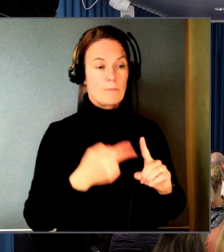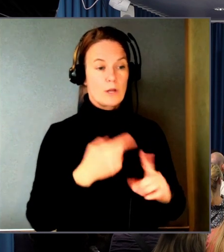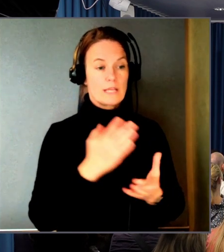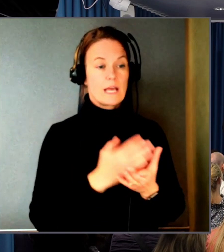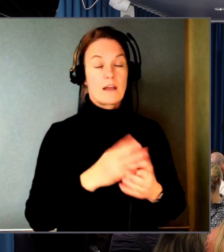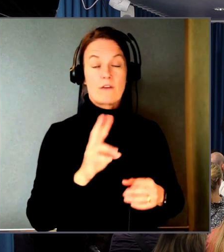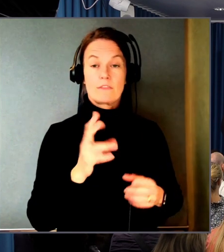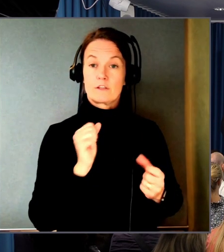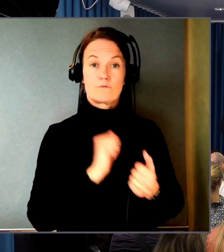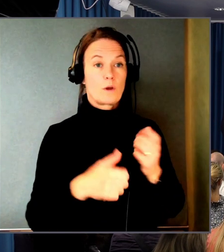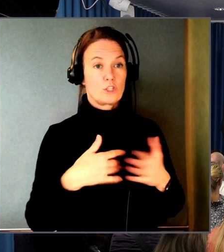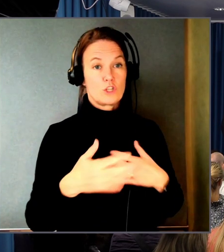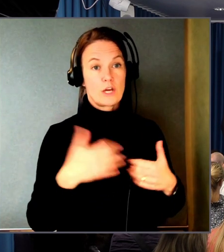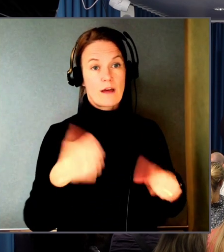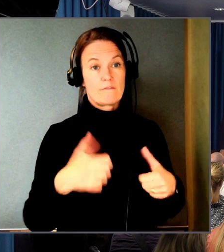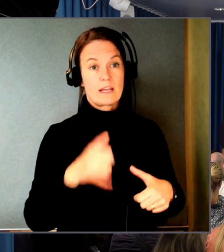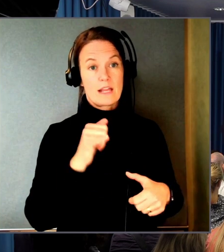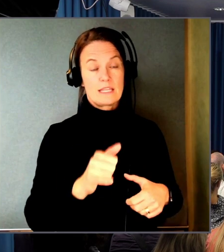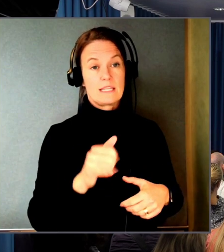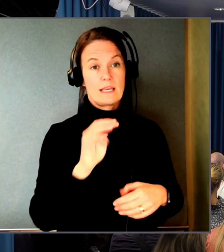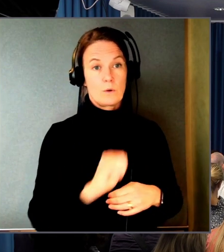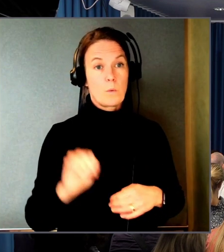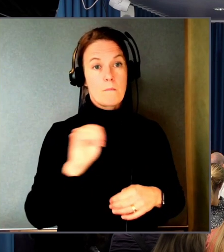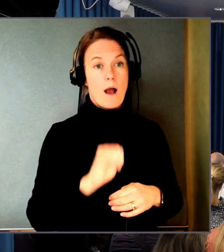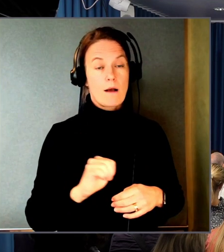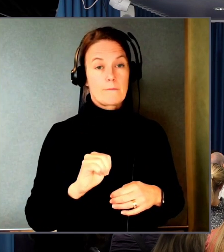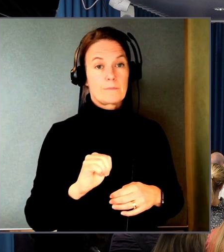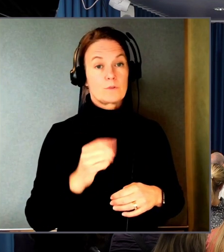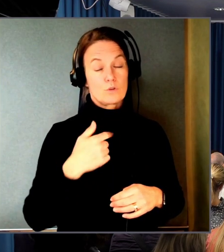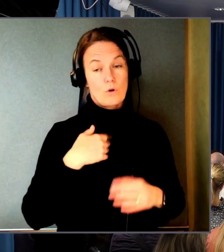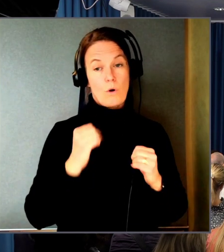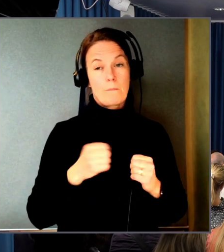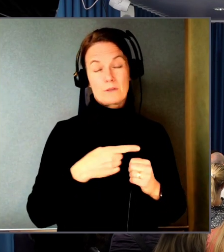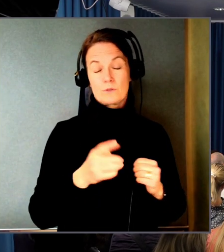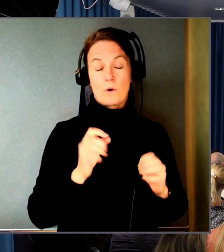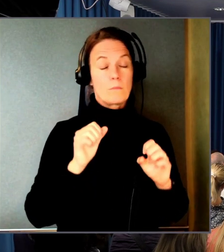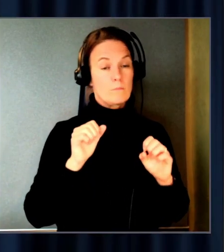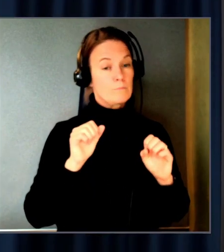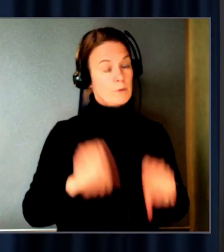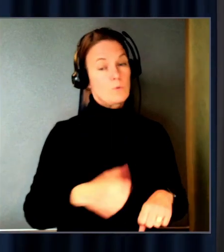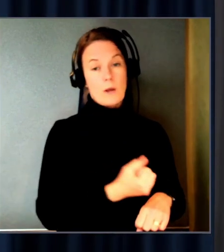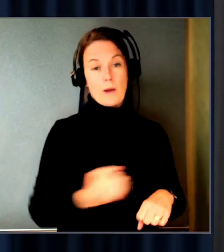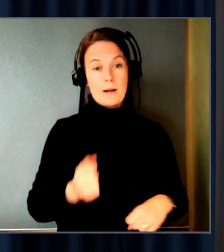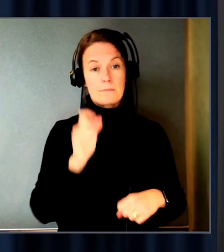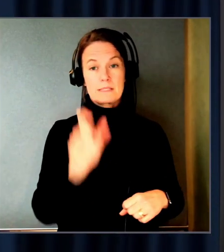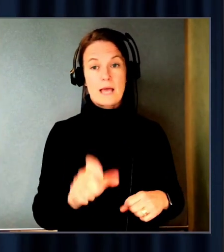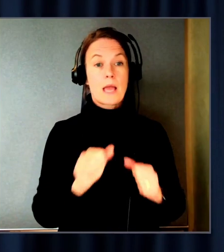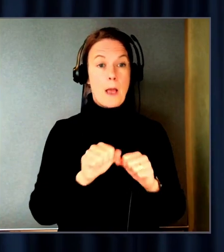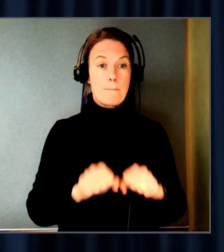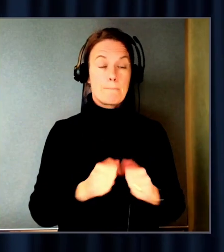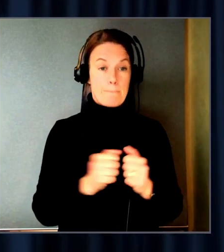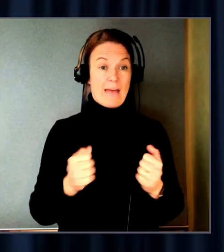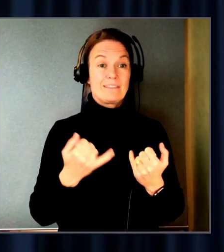Så att det är min förhoppning att tro att de borde verkligen skärpa till sig. Men idag är de inte